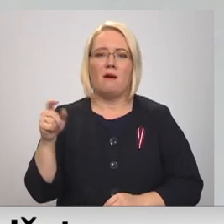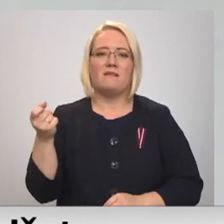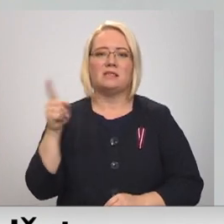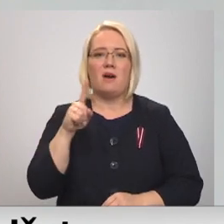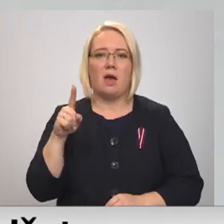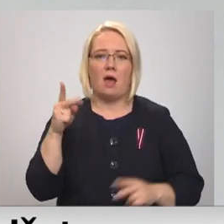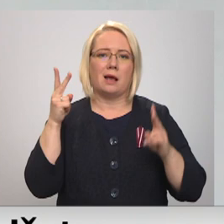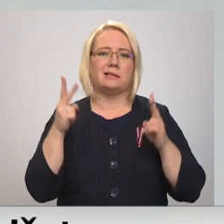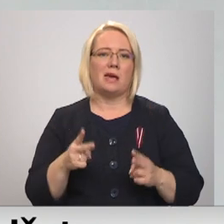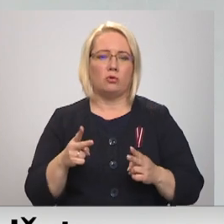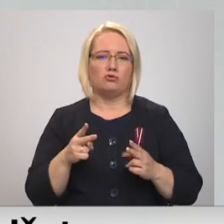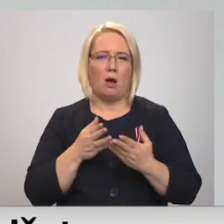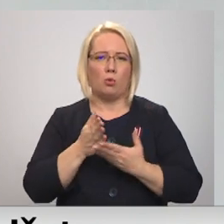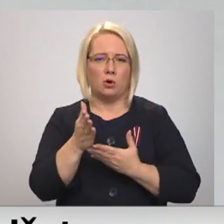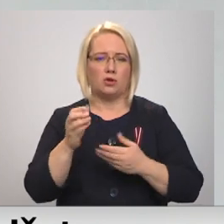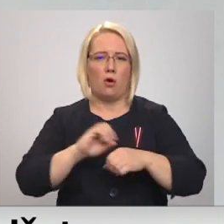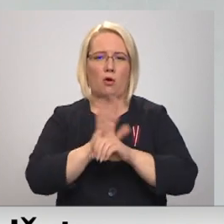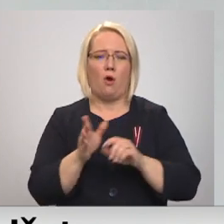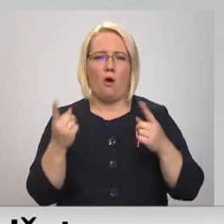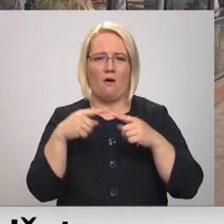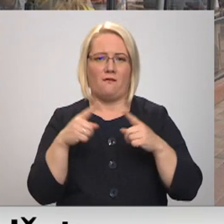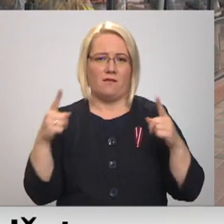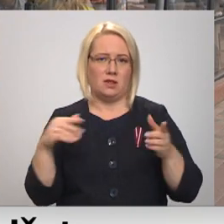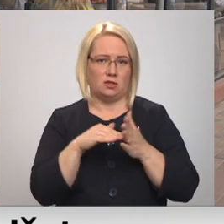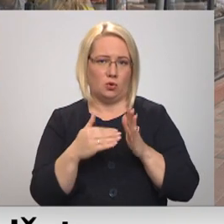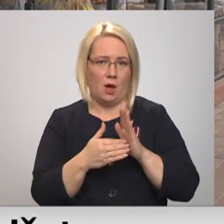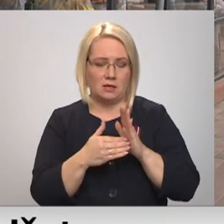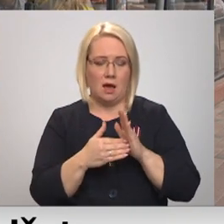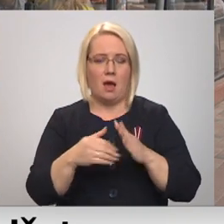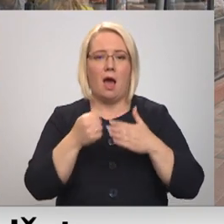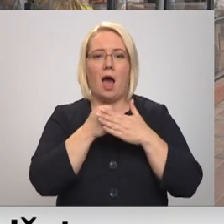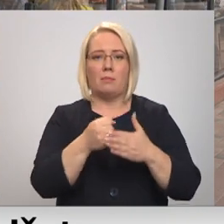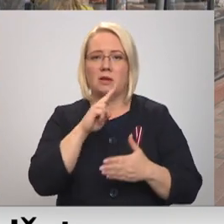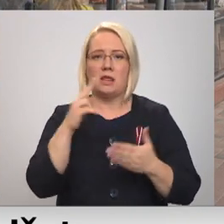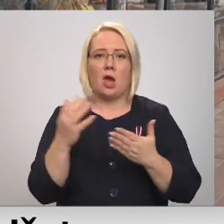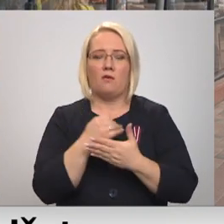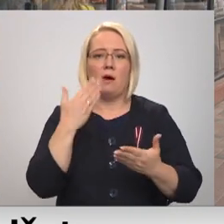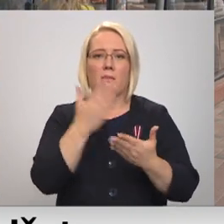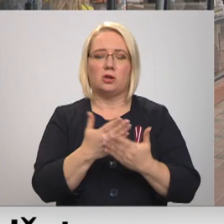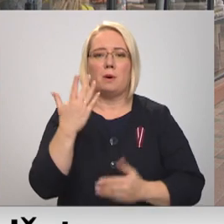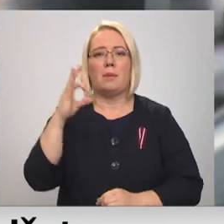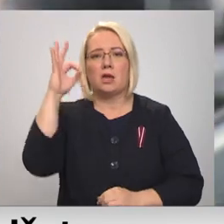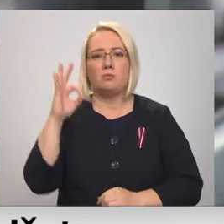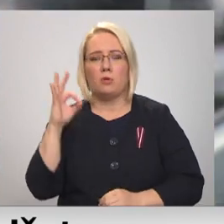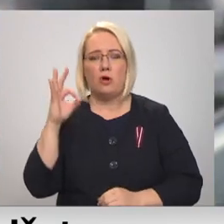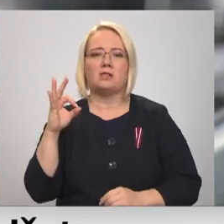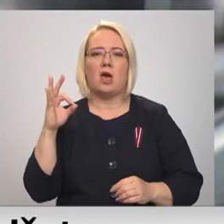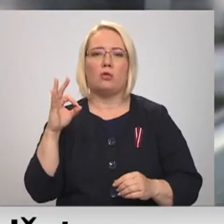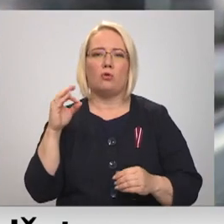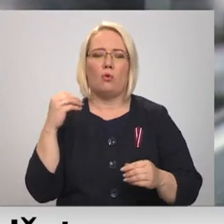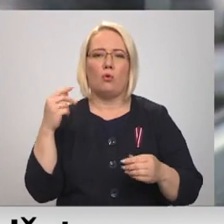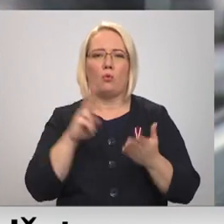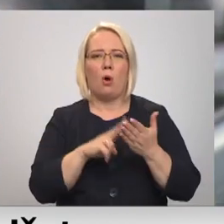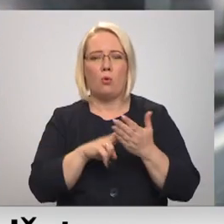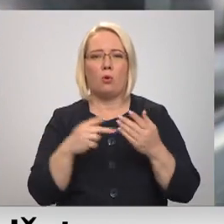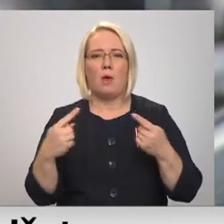cietušajām nozarēm, Covid situācijā. Atbalstu neguva arī priekšlikums par 5% likmes, piemērošanu, sabiedriskās